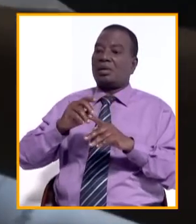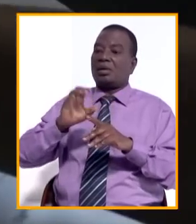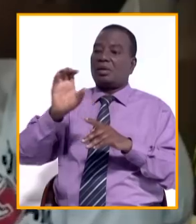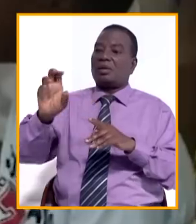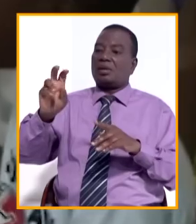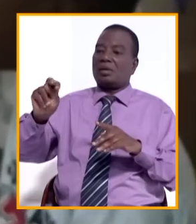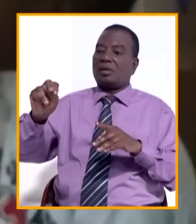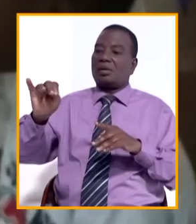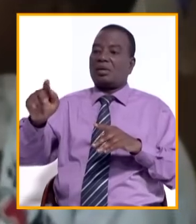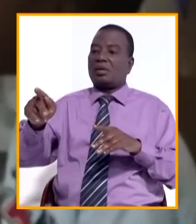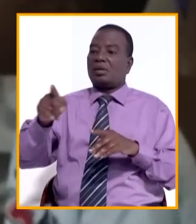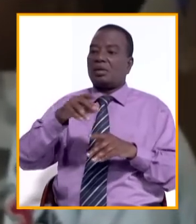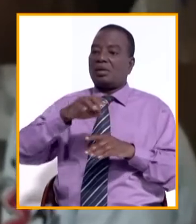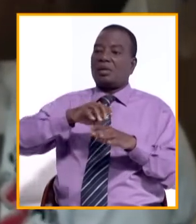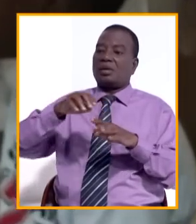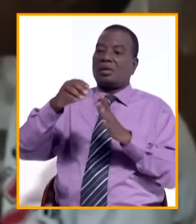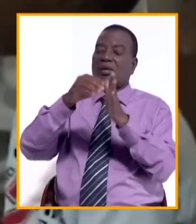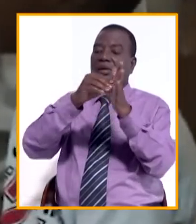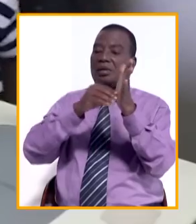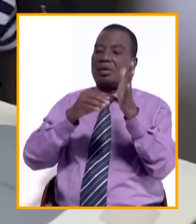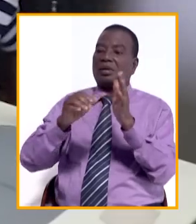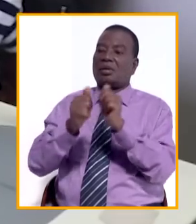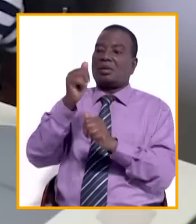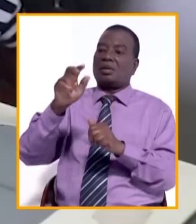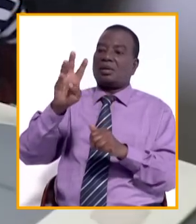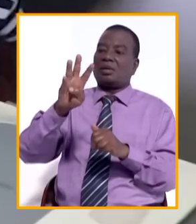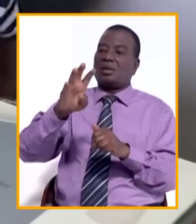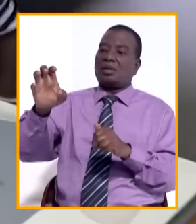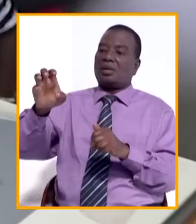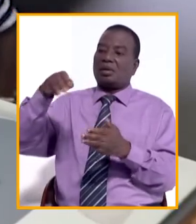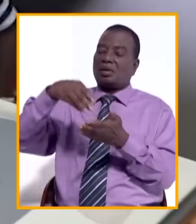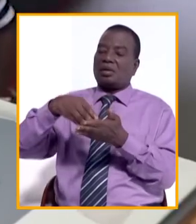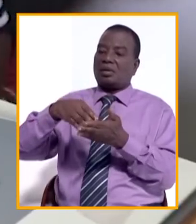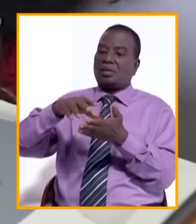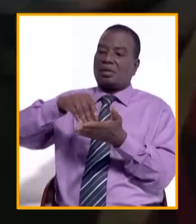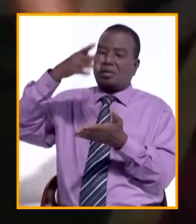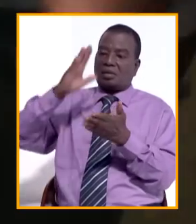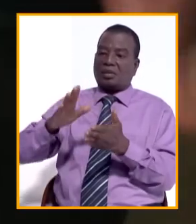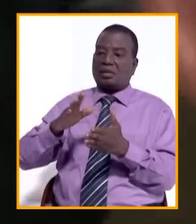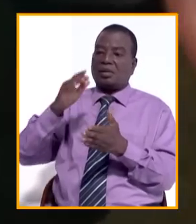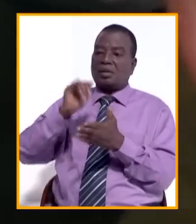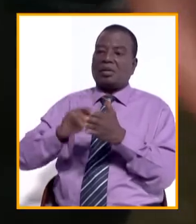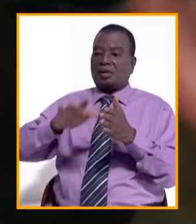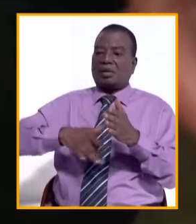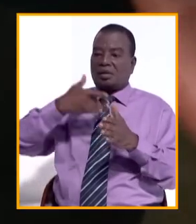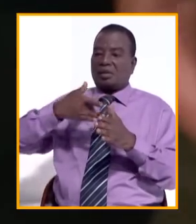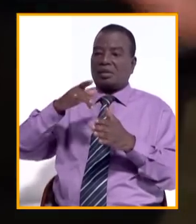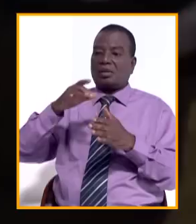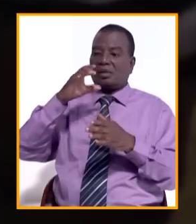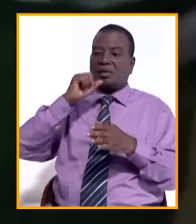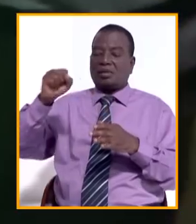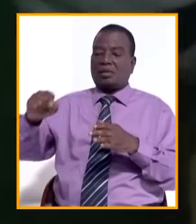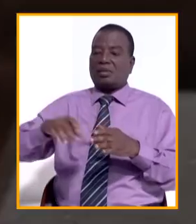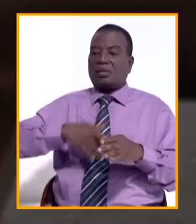de l'assurance maladie CENAM enregistre à ce jour près de 150 000 étudiants enrôlés. Cette campagne de sensibilisation au milieu